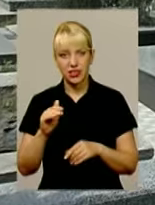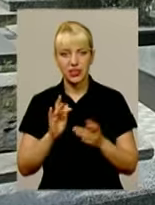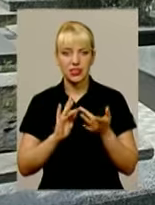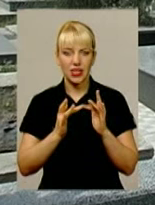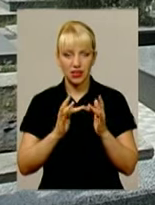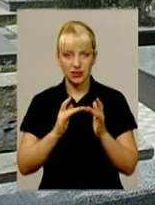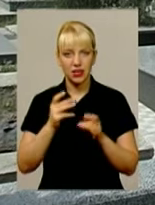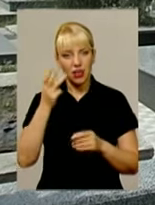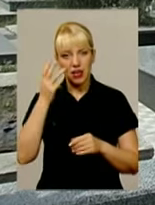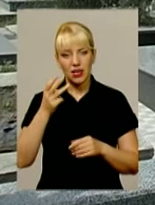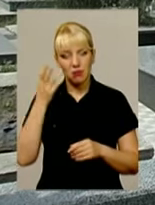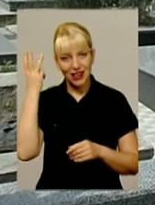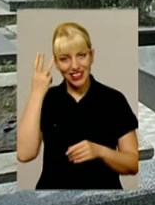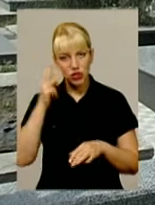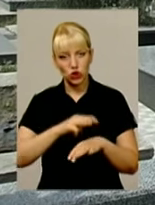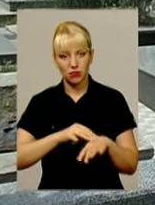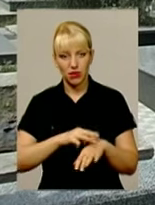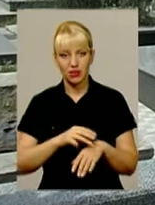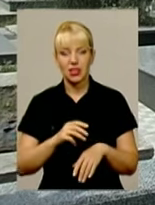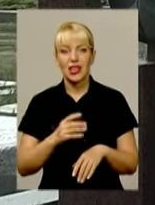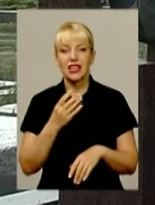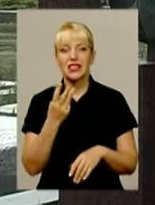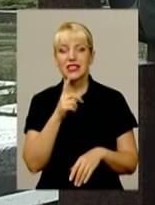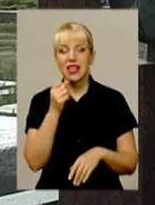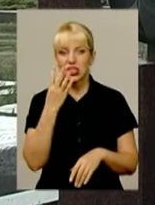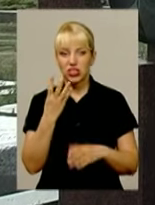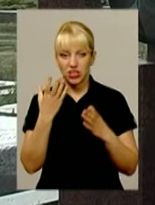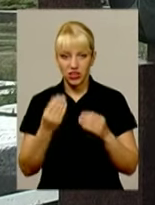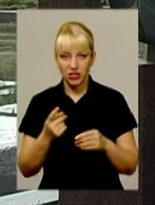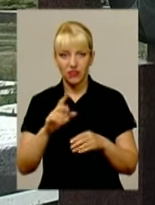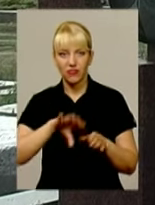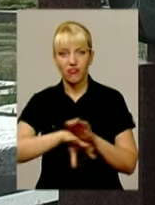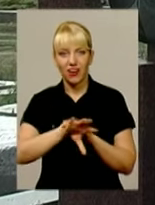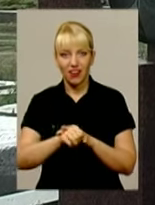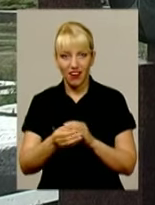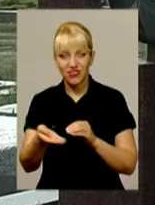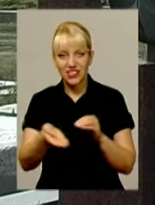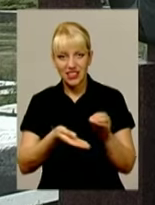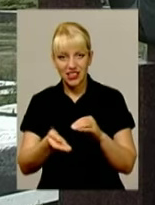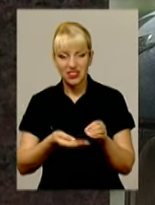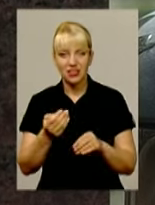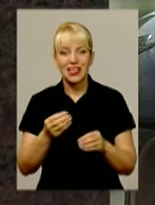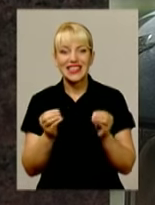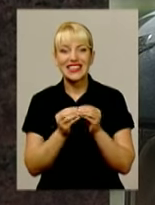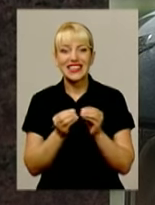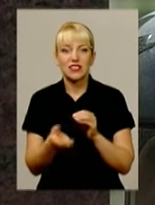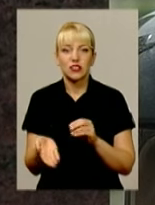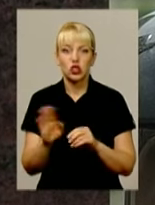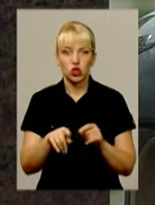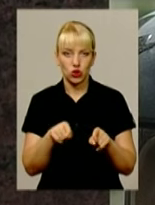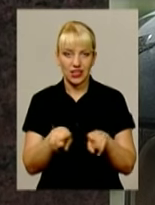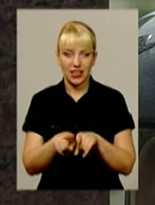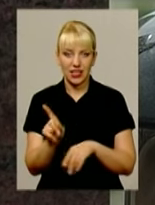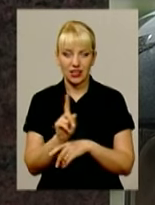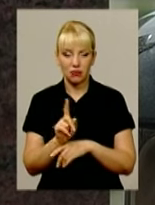міліції. За словами директора кладовища, за 4 дні було зрізано тисячу таких лампадок. Згідно з частиною 2 статті 185-ї